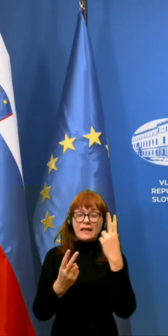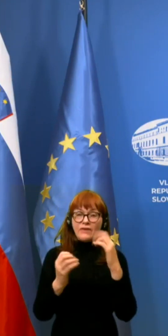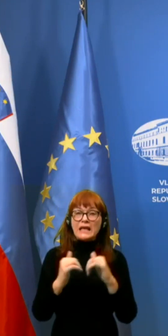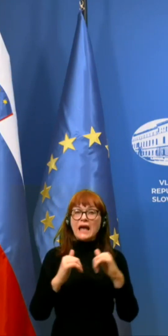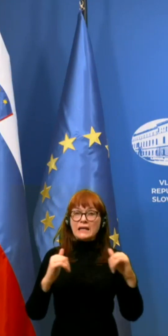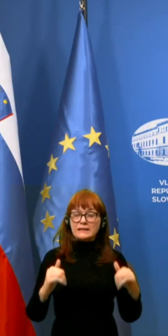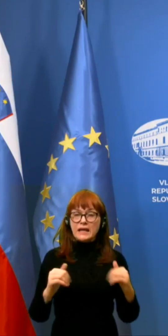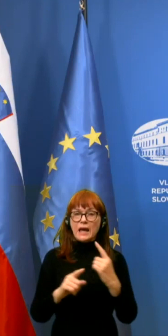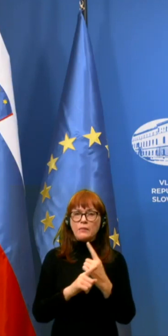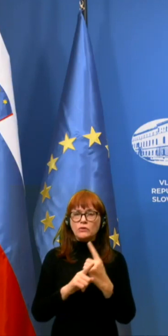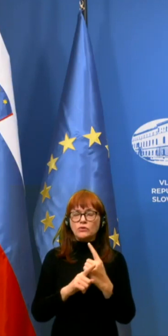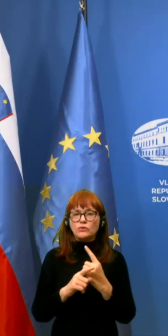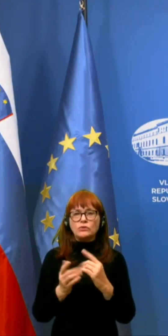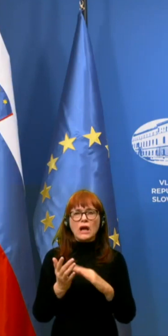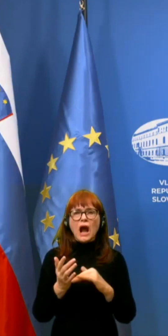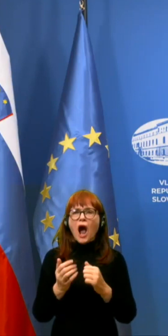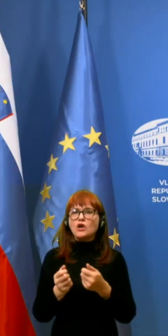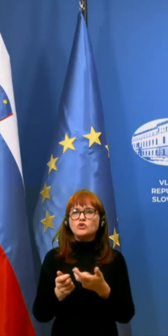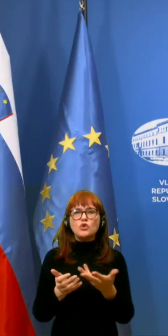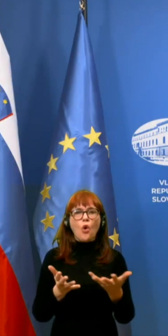tudi kakršnakoli